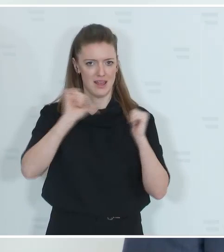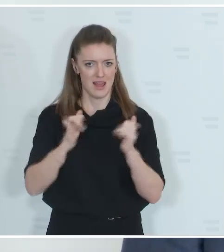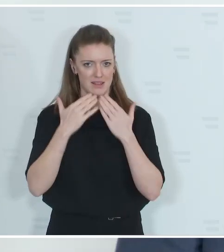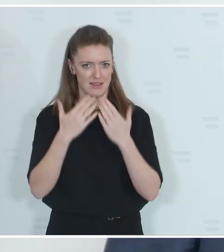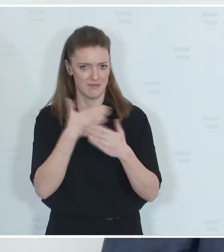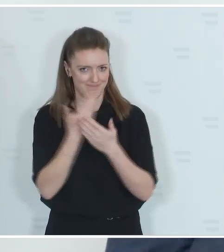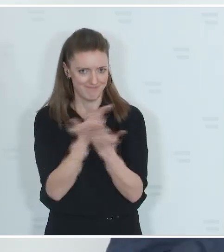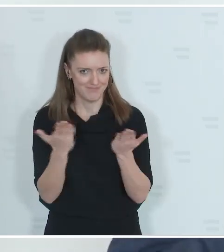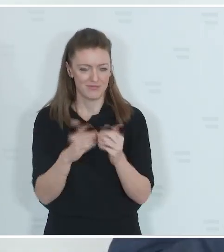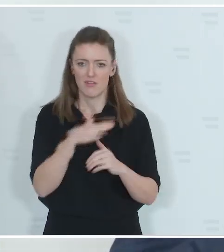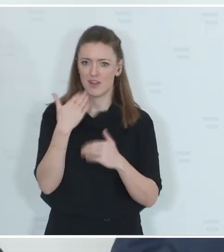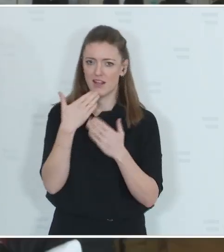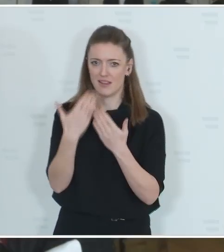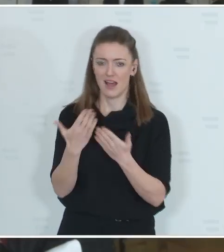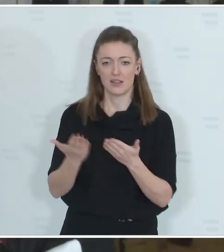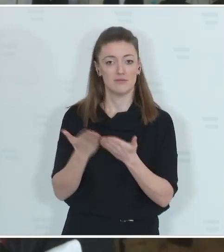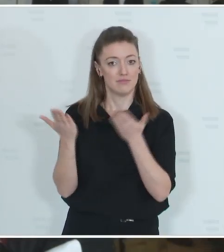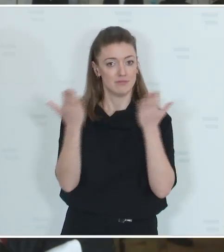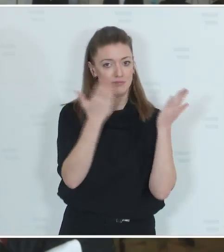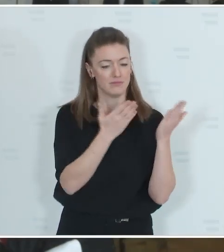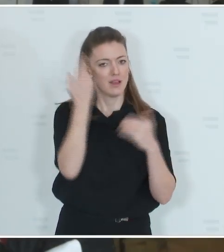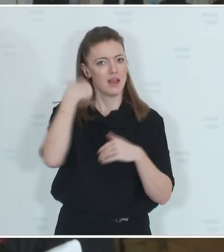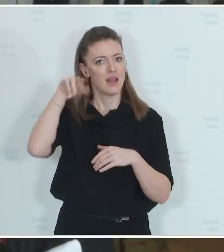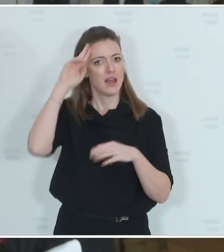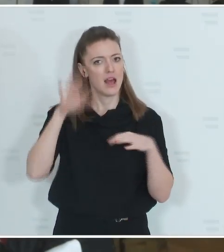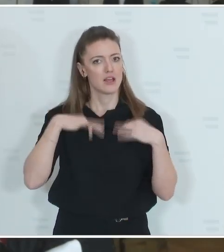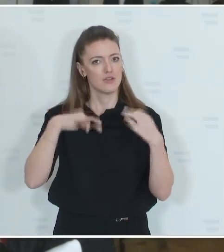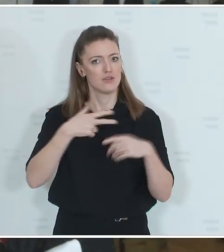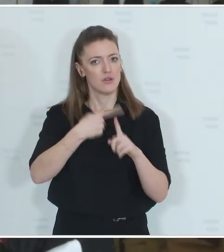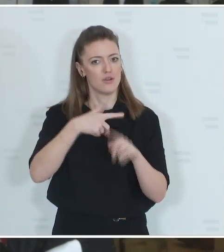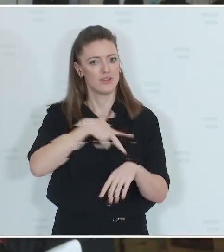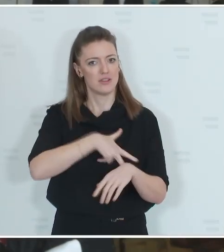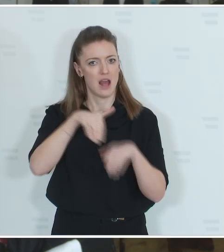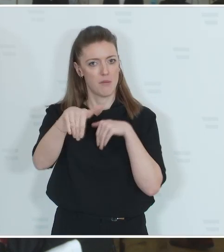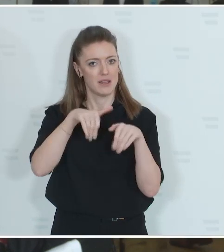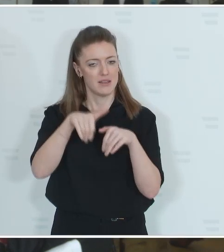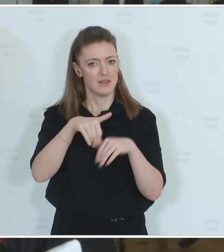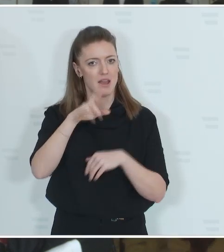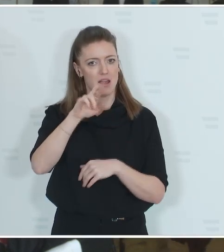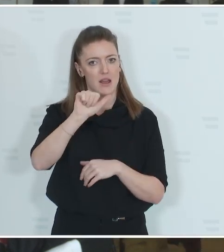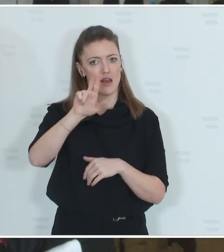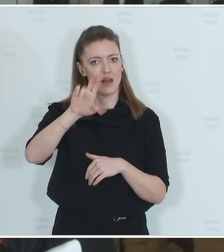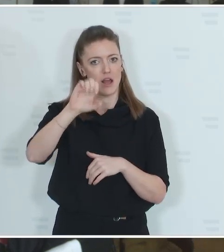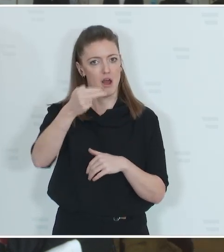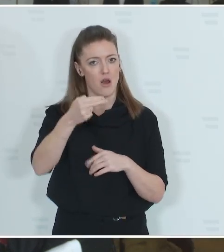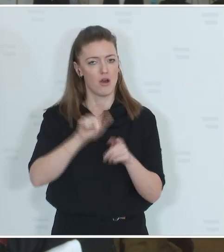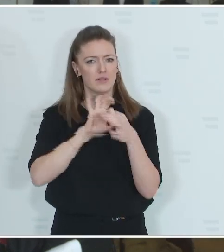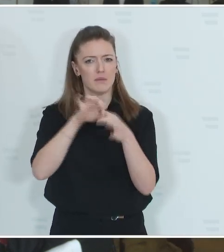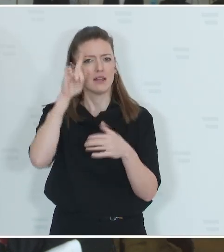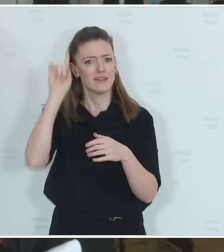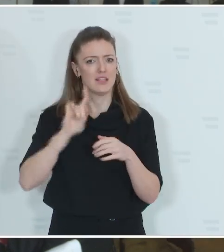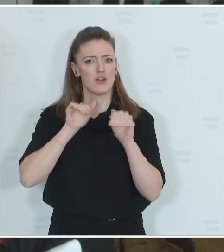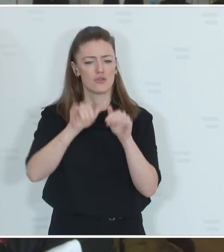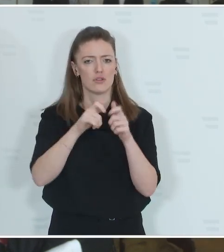Vielen Dank, Herr Innenminister. Ich darf nun Herrn Gesundheits und Sozialminister Johannes Rauch um seine Ausführungen zum Tierschutzpaket